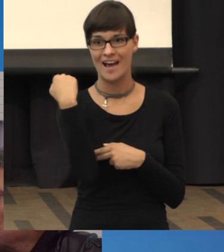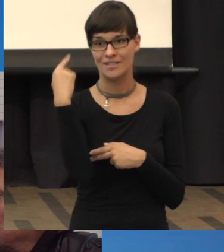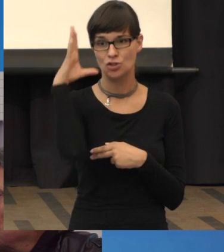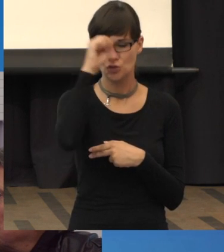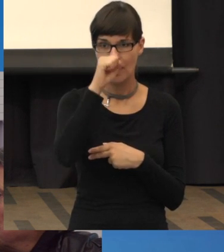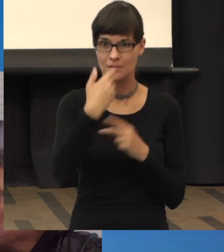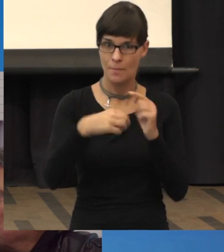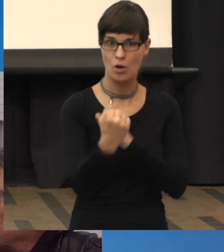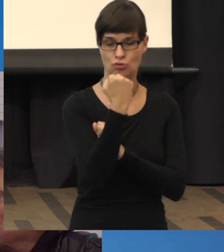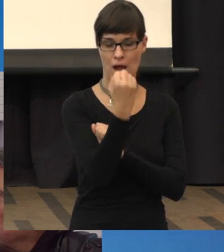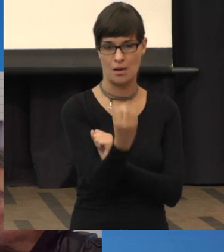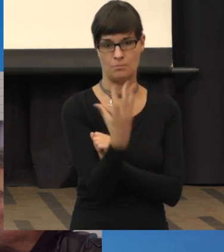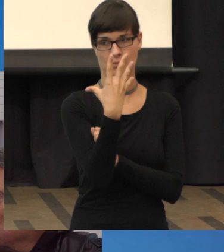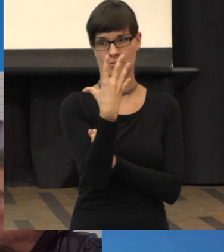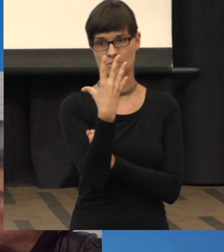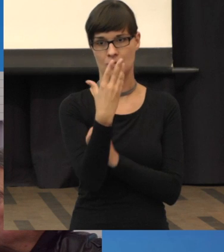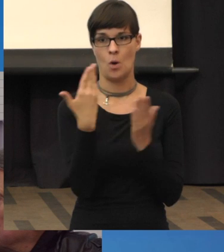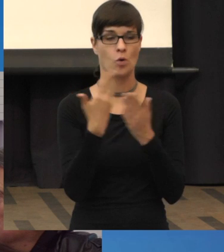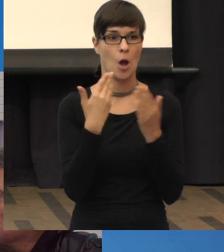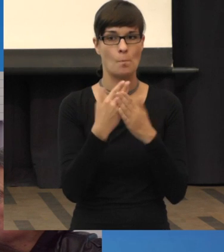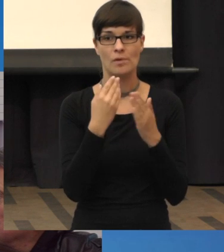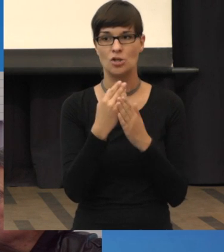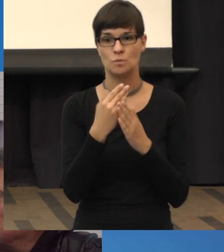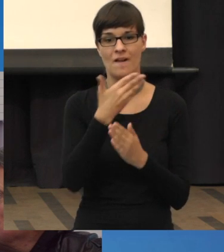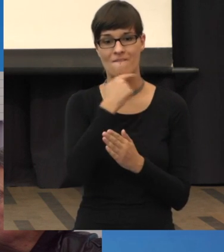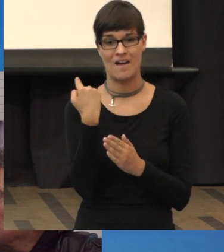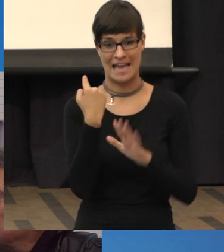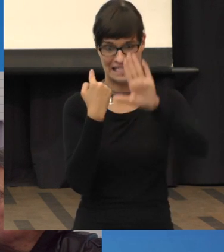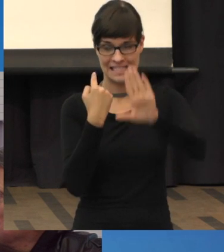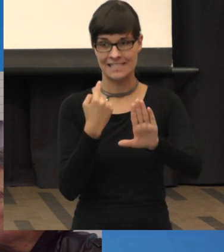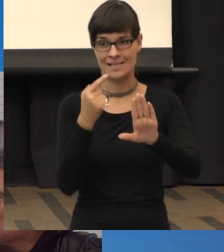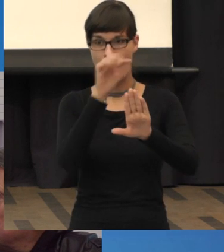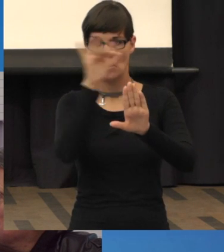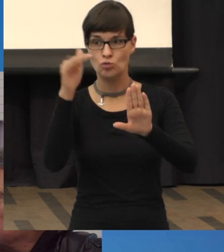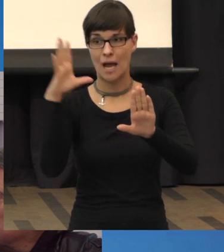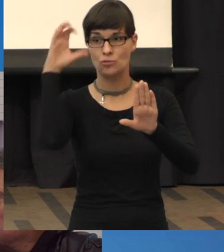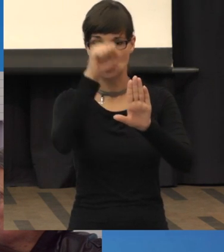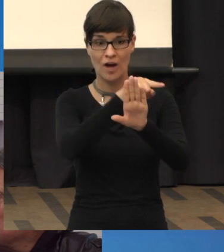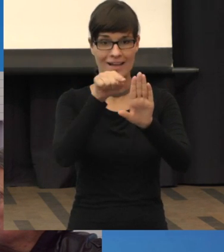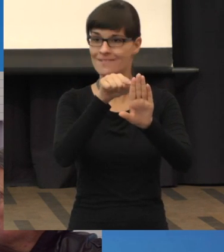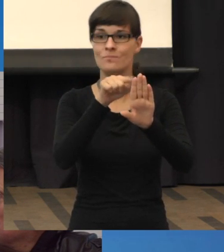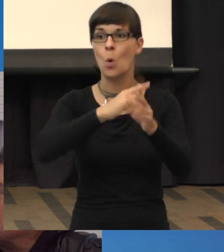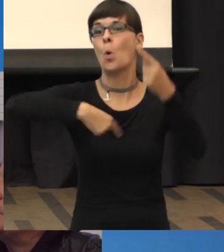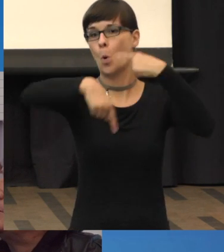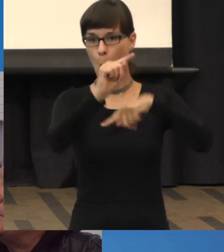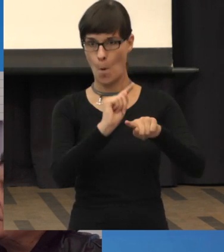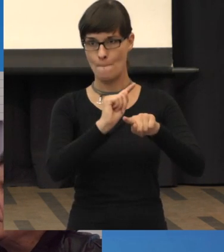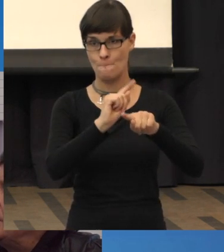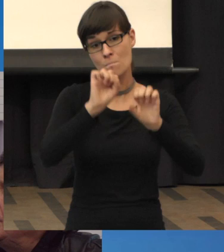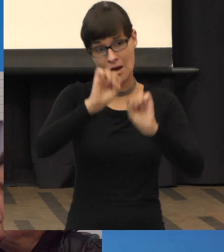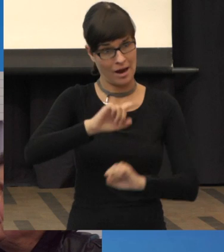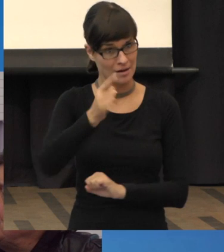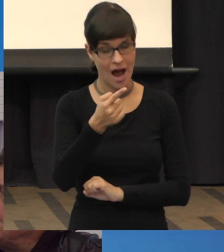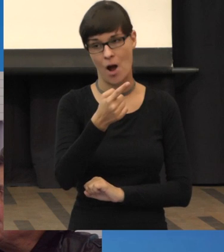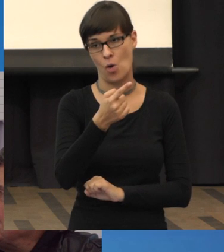schwarze Buchstaben auf weißem Hintergrund darstellen, sondern weiße Buchstaben auf schwarzem Hintergrund.